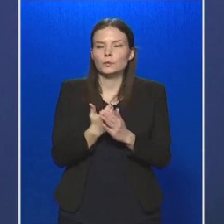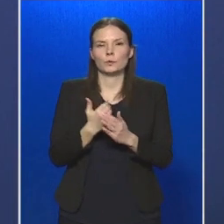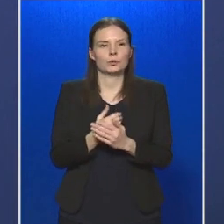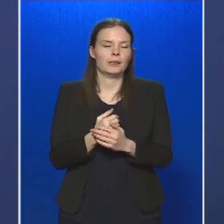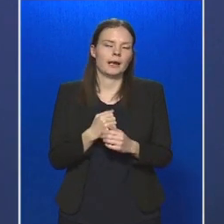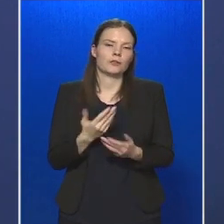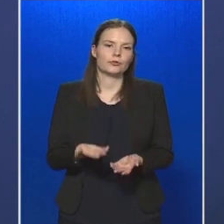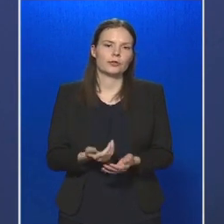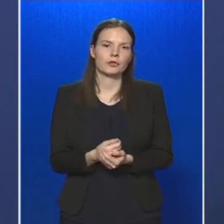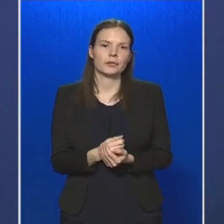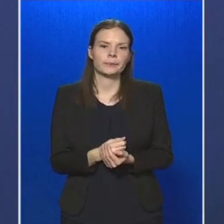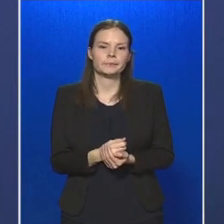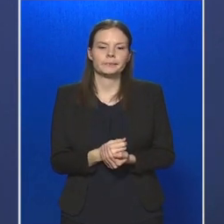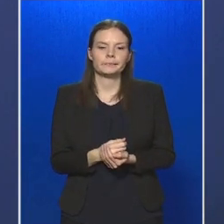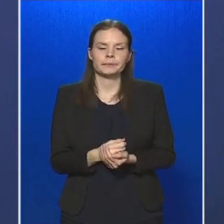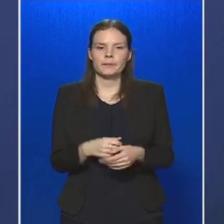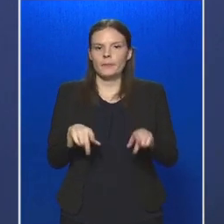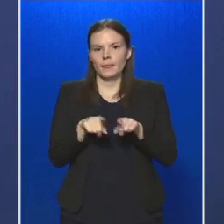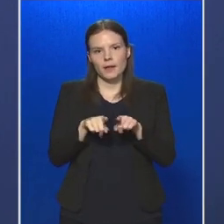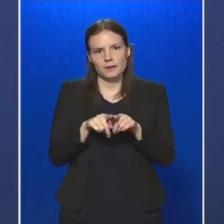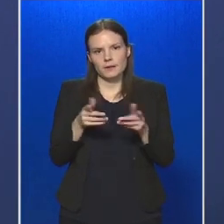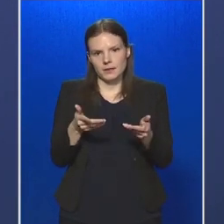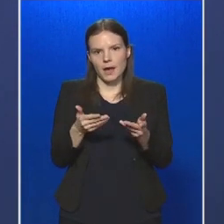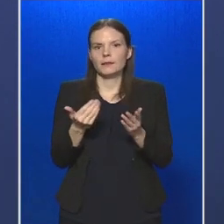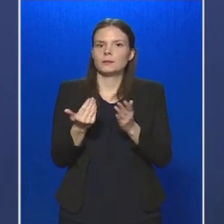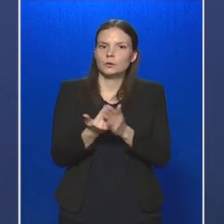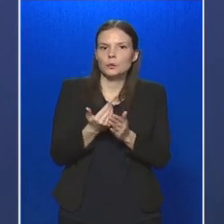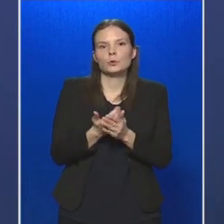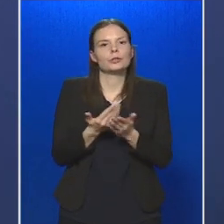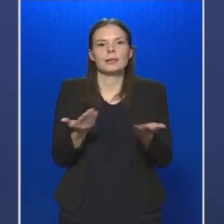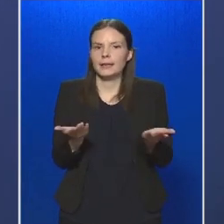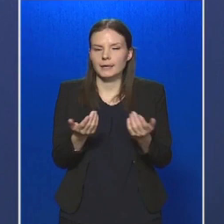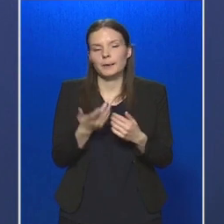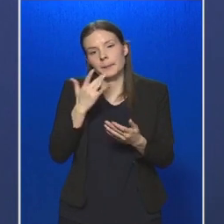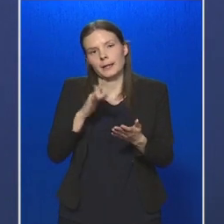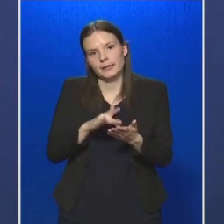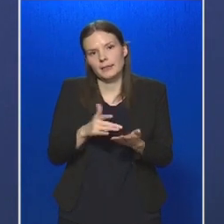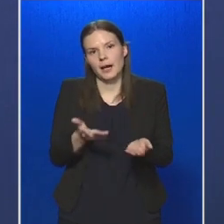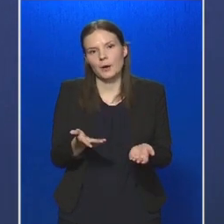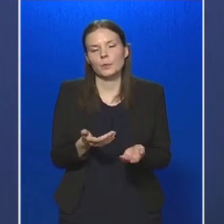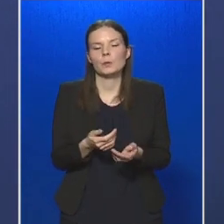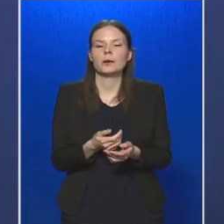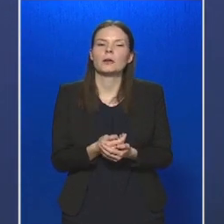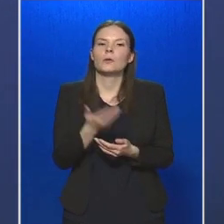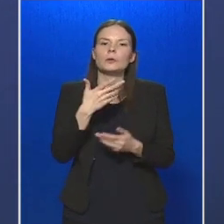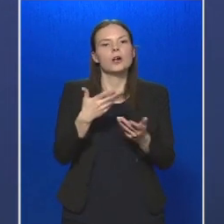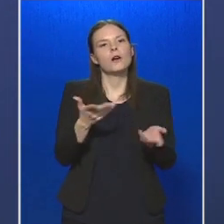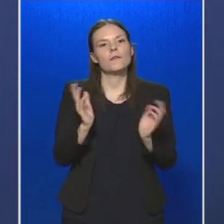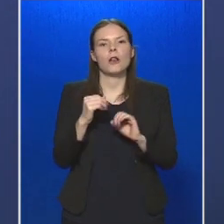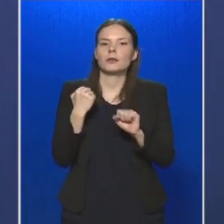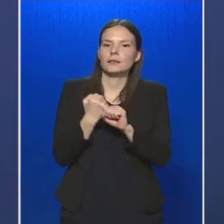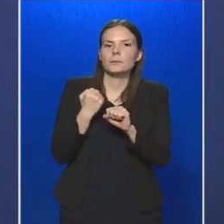szükséges. Egy ilyen szükség lett tulajdonképpen az is, hogy ha valaki